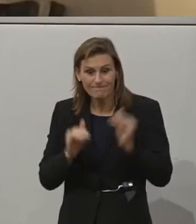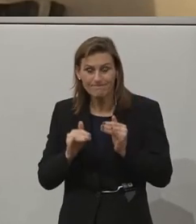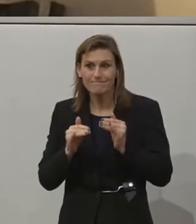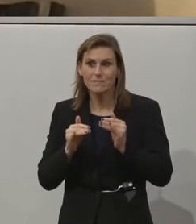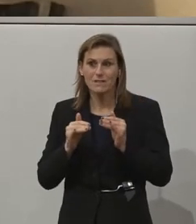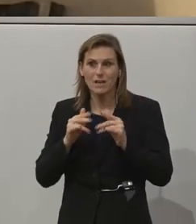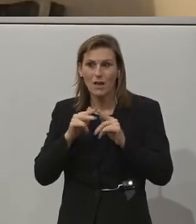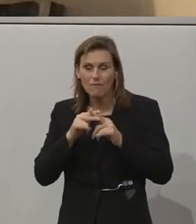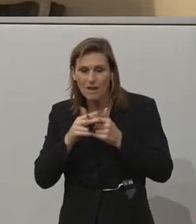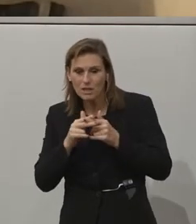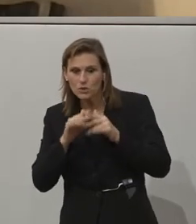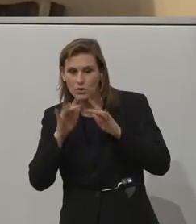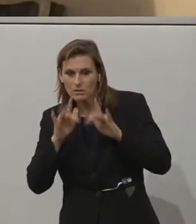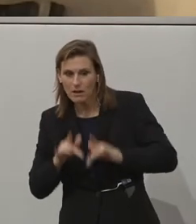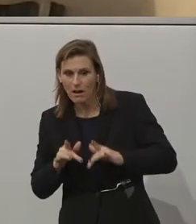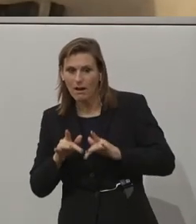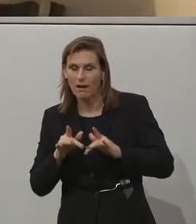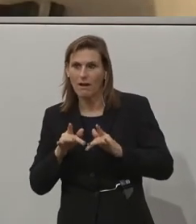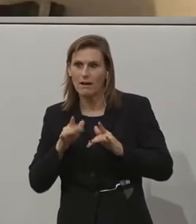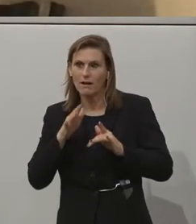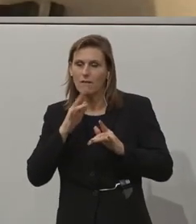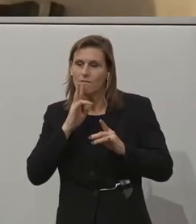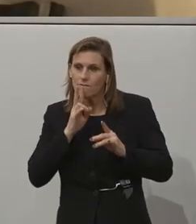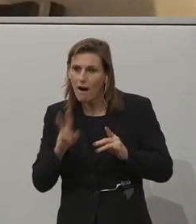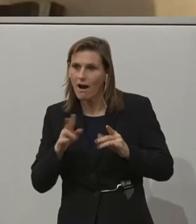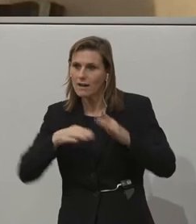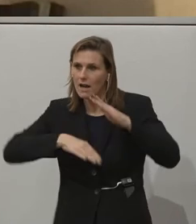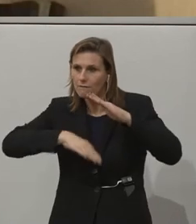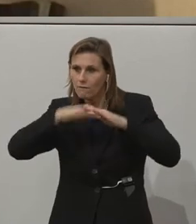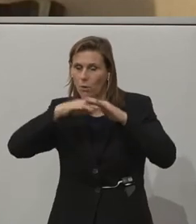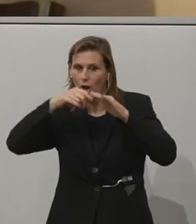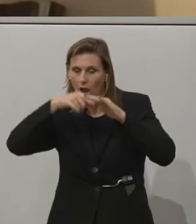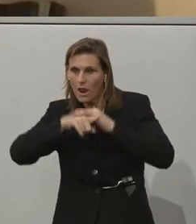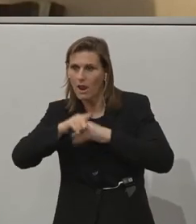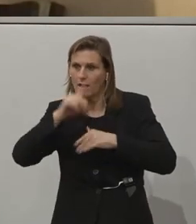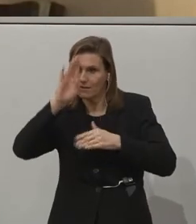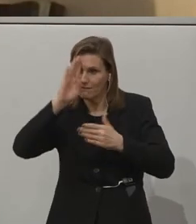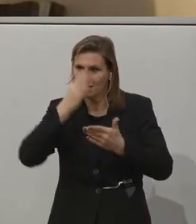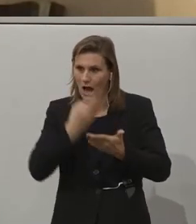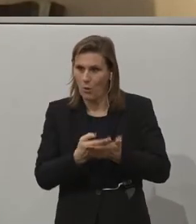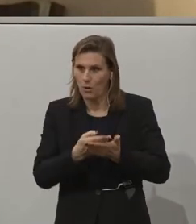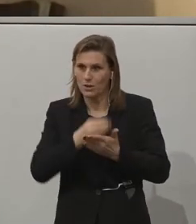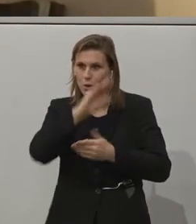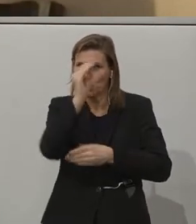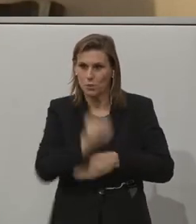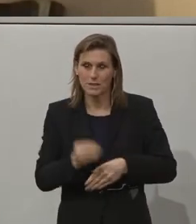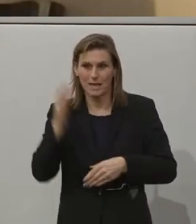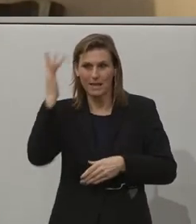And a dataset is not just complete if it is proportional, because a proportional dataset